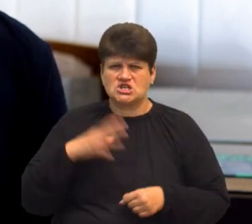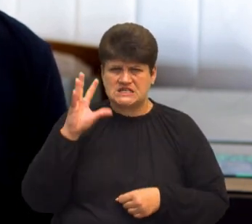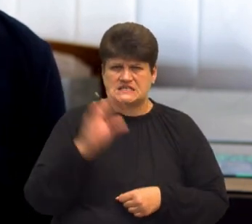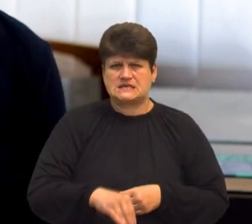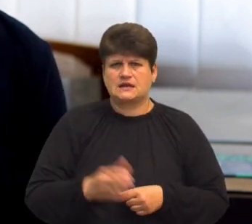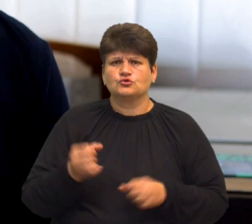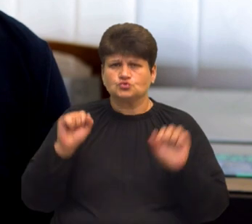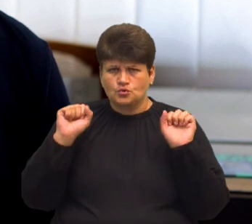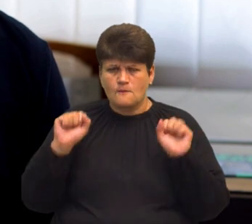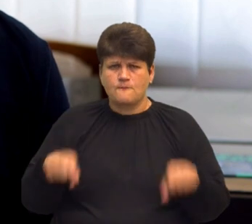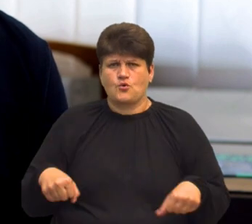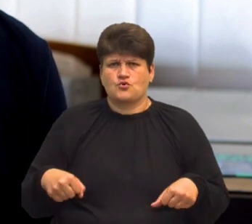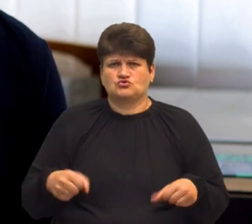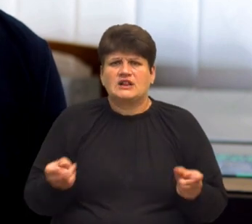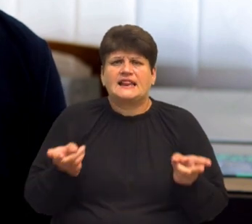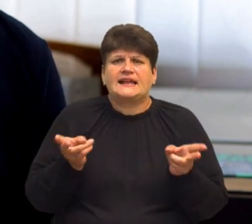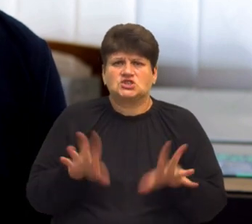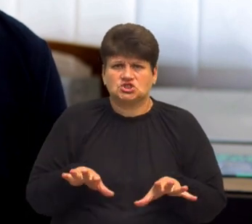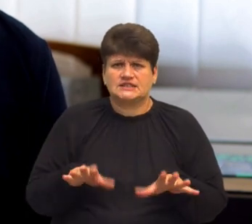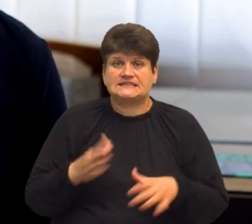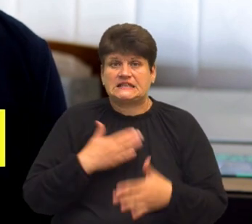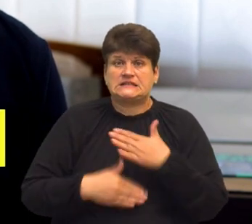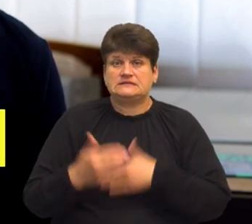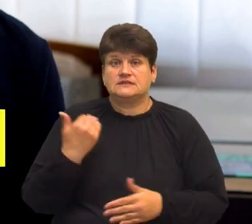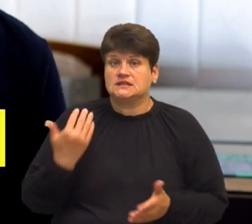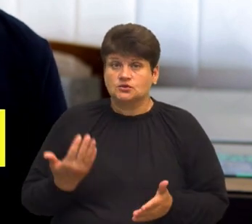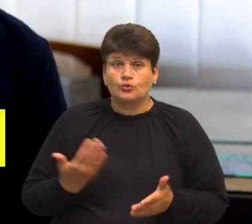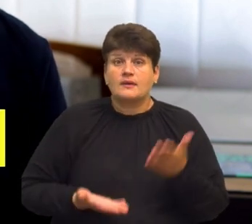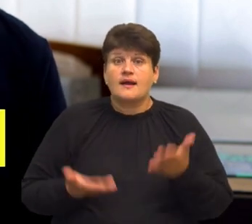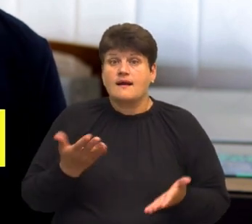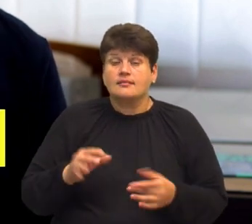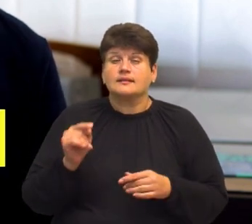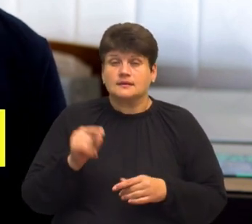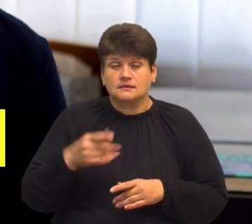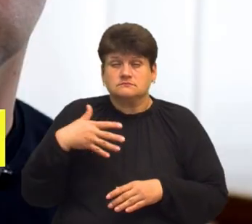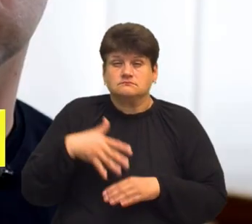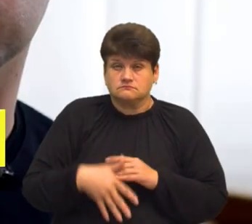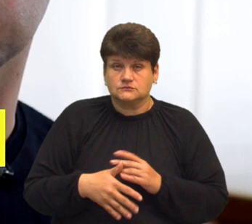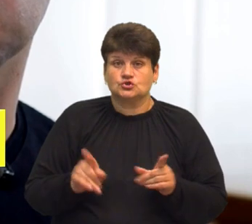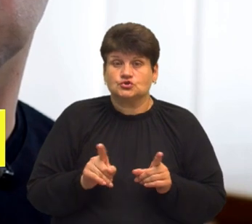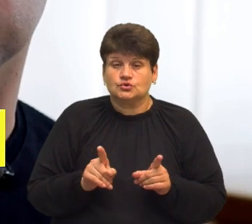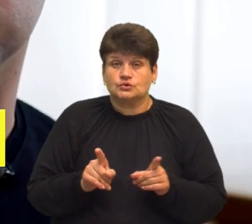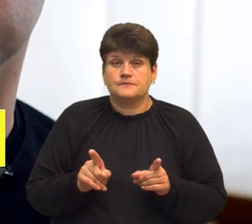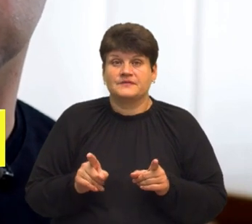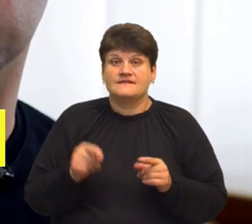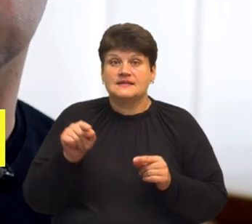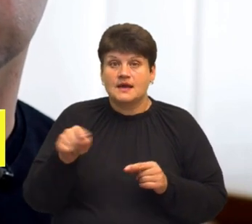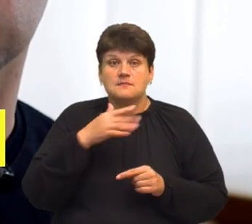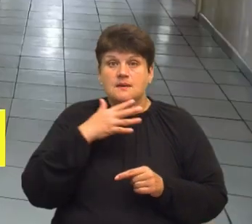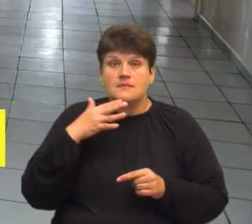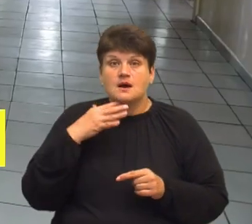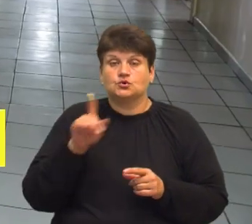можеш лишитися інвалідом, але ти усвідомлюєш те, що від тебе багато чого